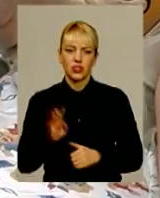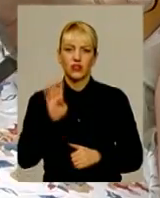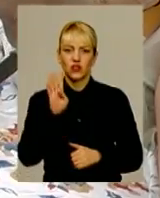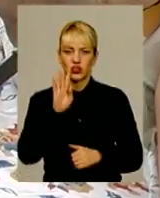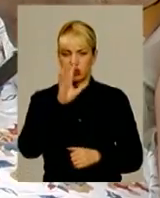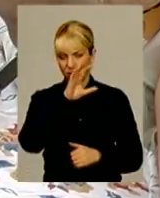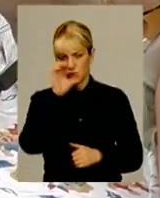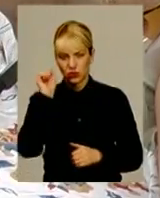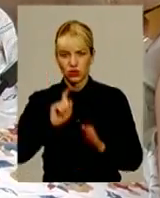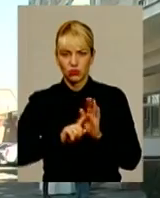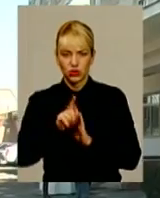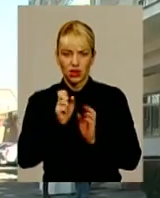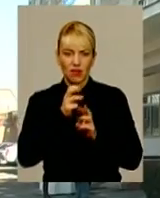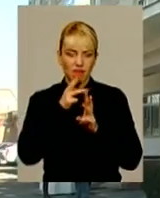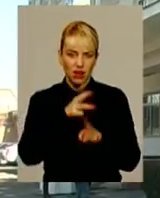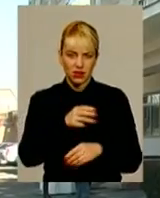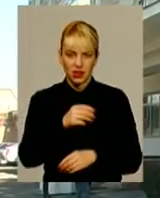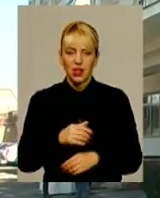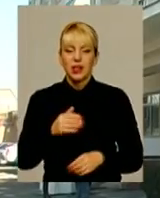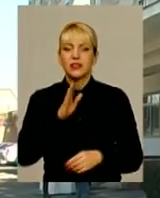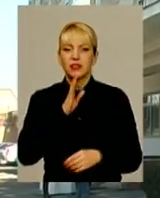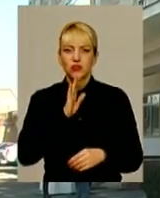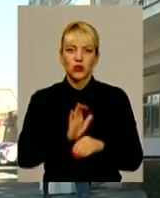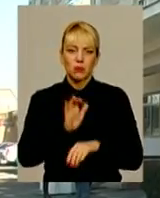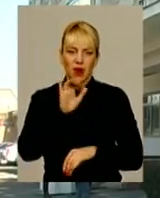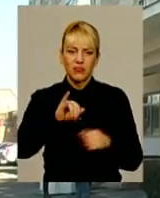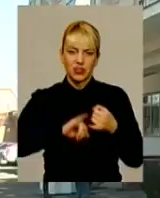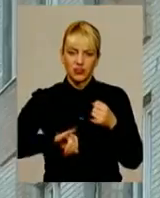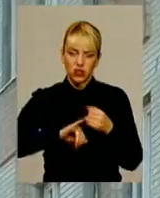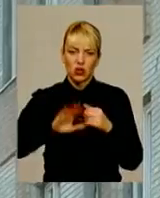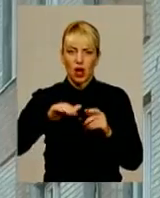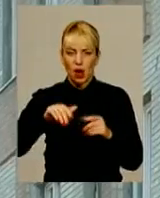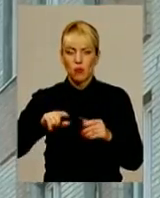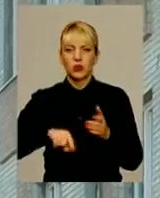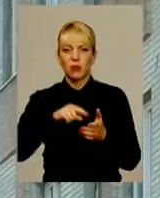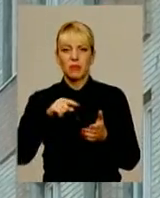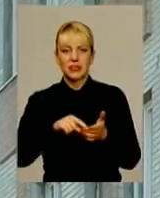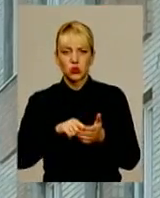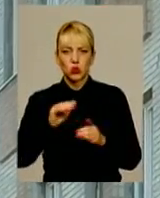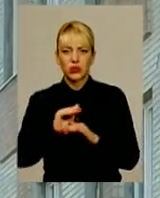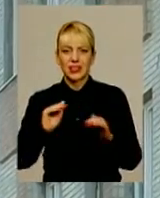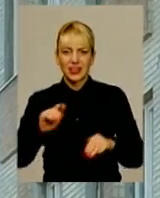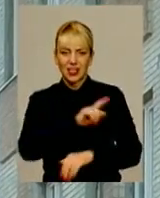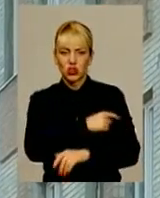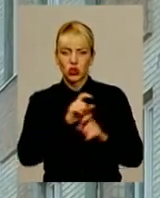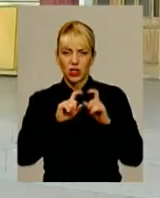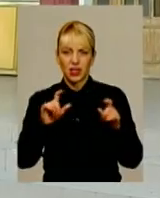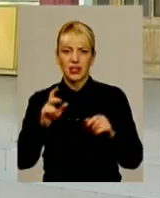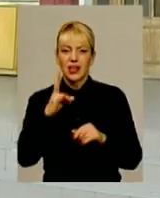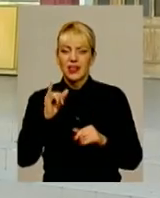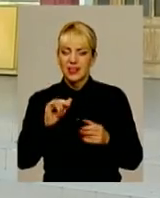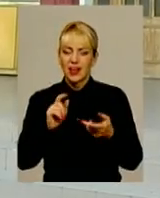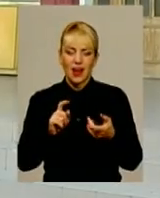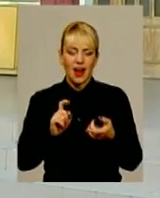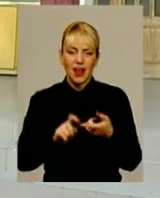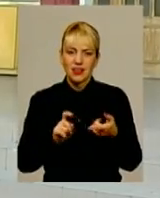ночі почала рвати. Дівчинку доправили до інфекційної, а згодом до міської дитячої лікарні. Ані аналізи, ані УЗД ситуацію